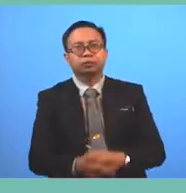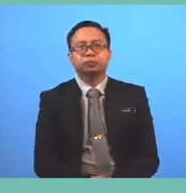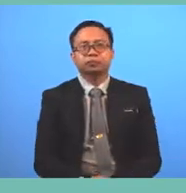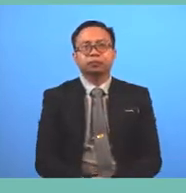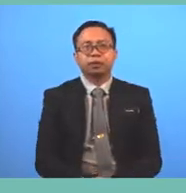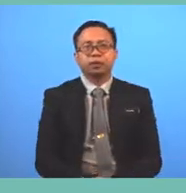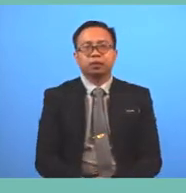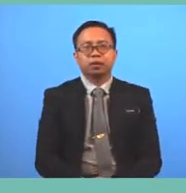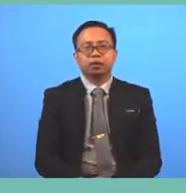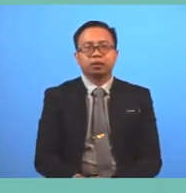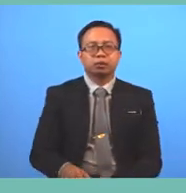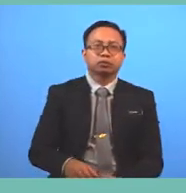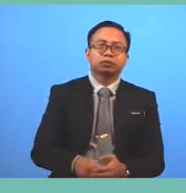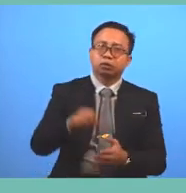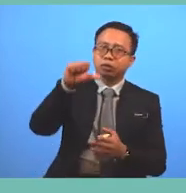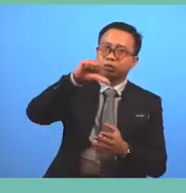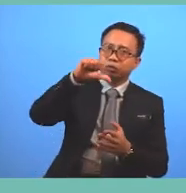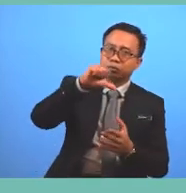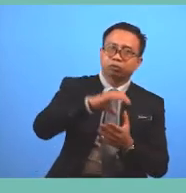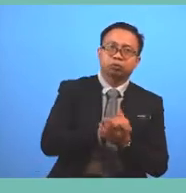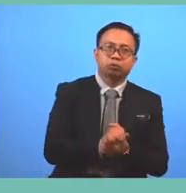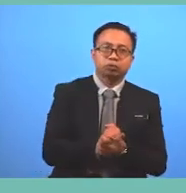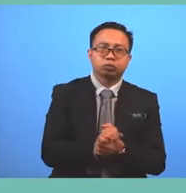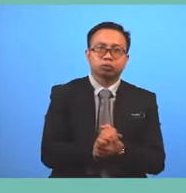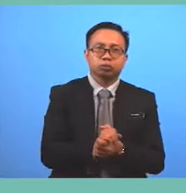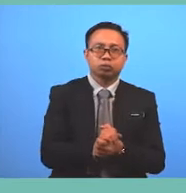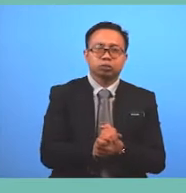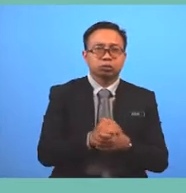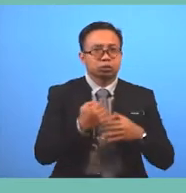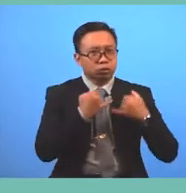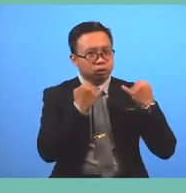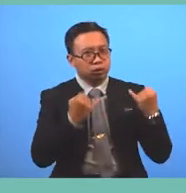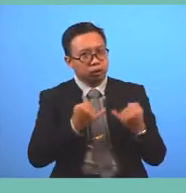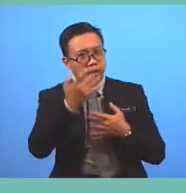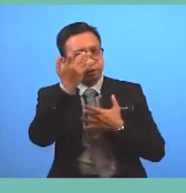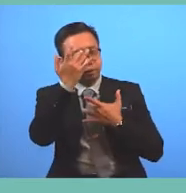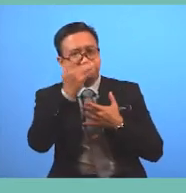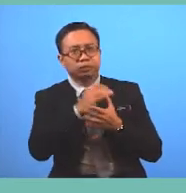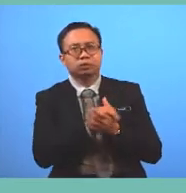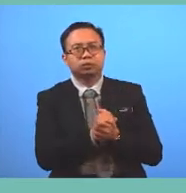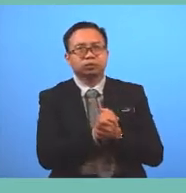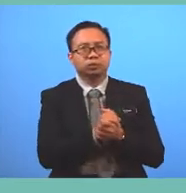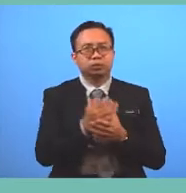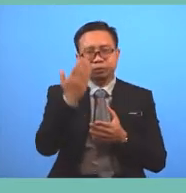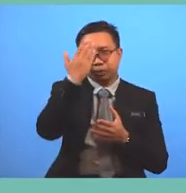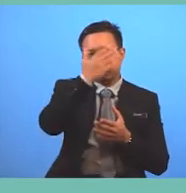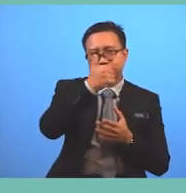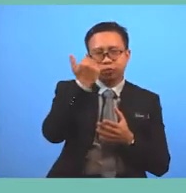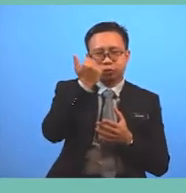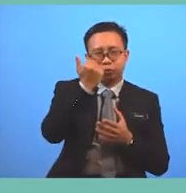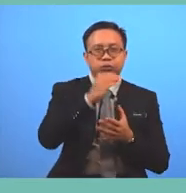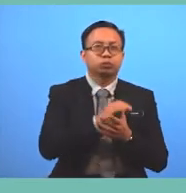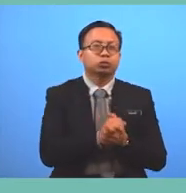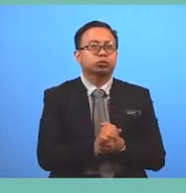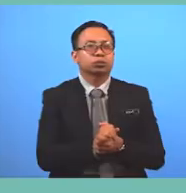Terrifying Breathtaking Extremely exciting Beautiful Or surprising